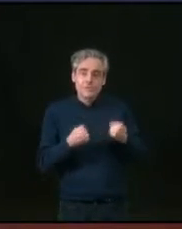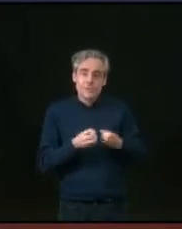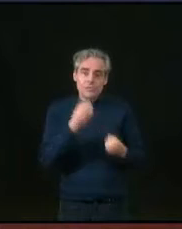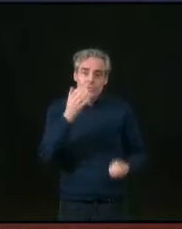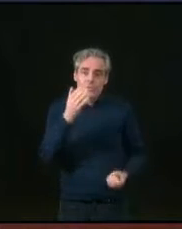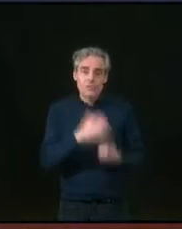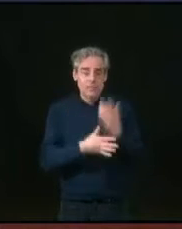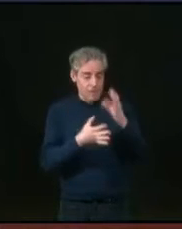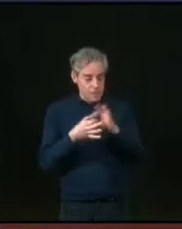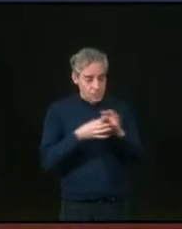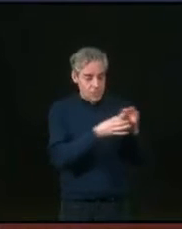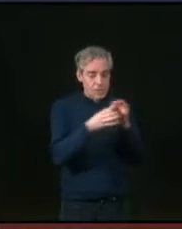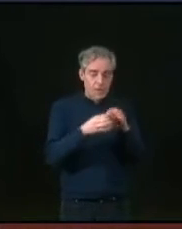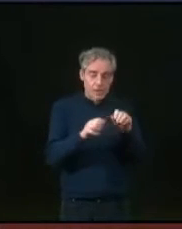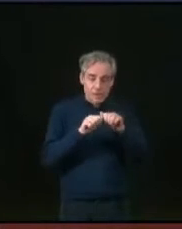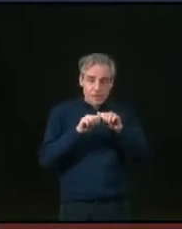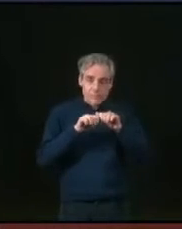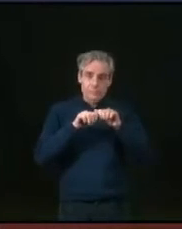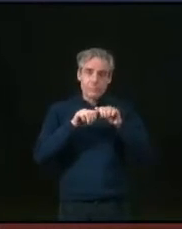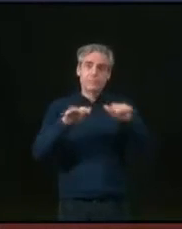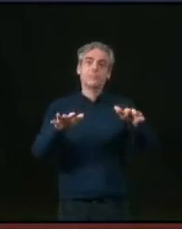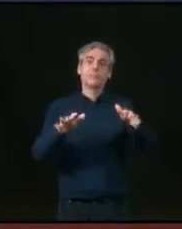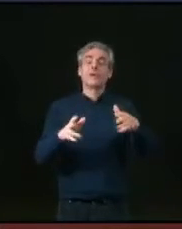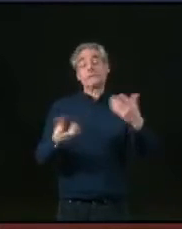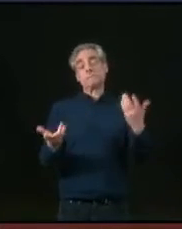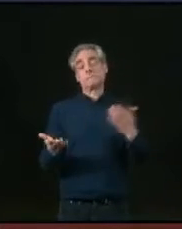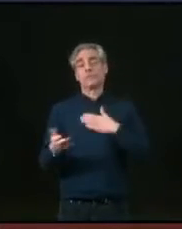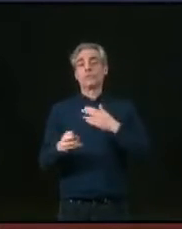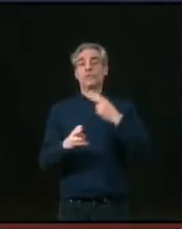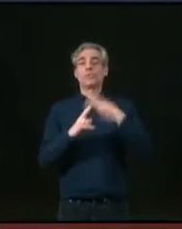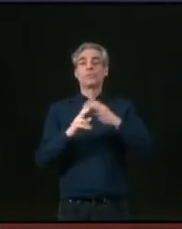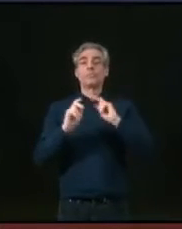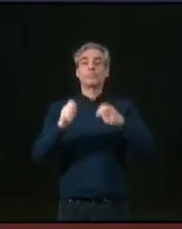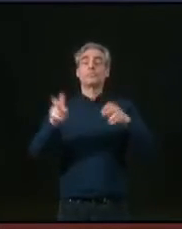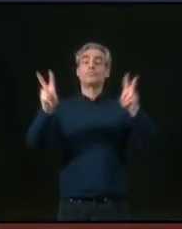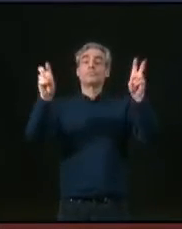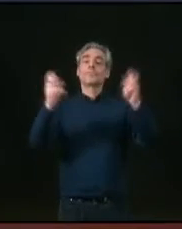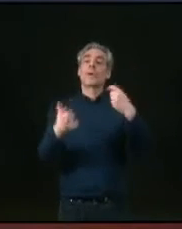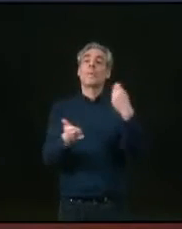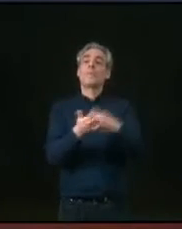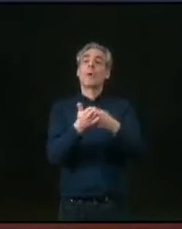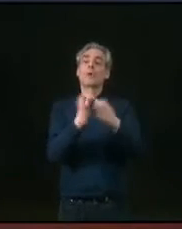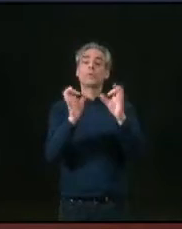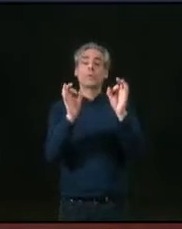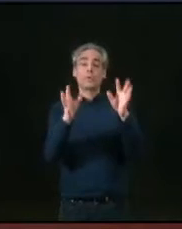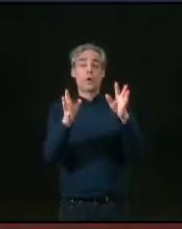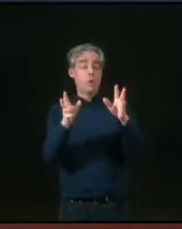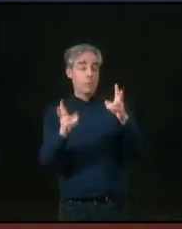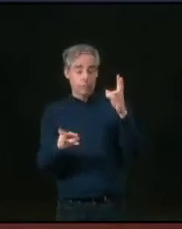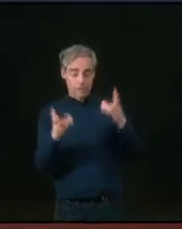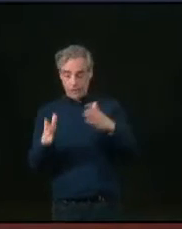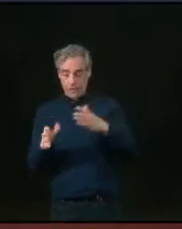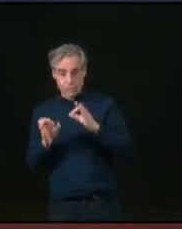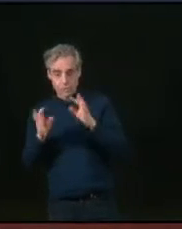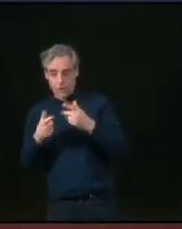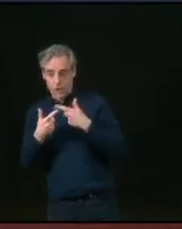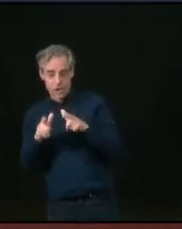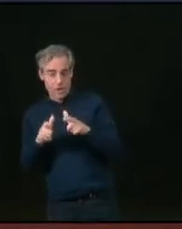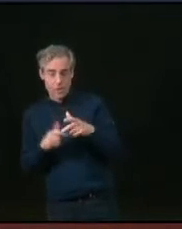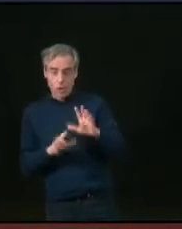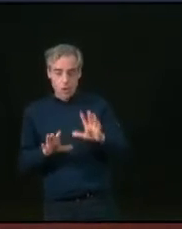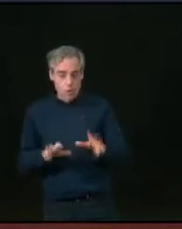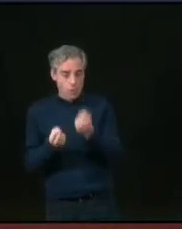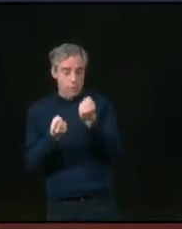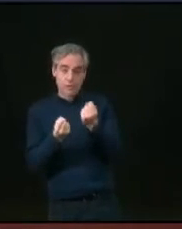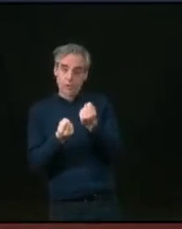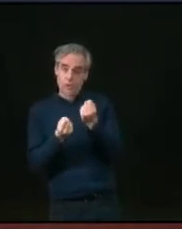solidarités, notamment avec ce que nous, nous avons appelé « la banque du temps », que l'on puisse se troquer en fonction de nos savoir-faire, un peu de